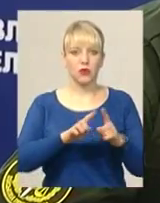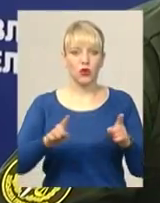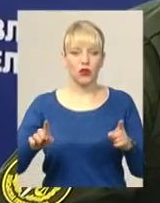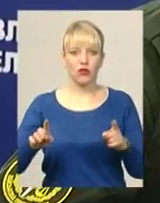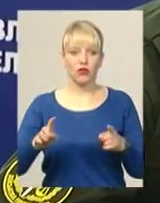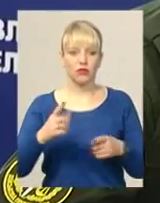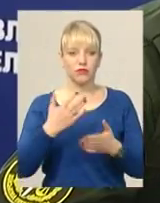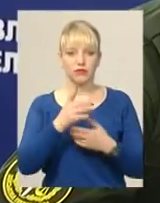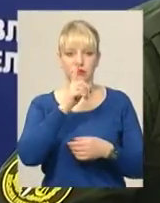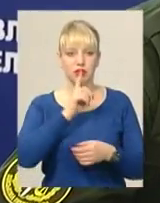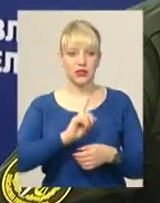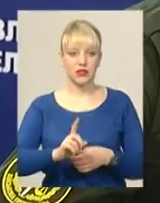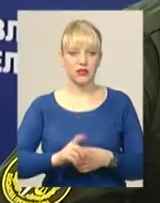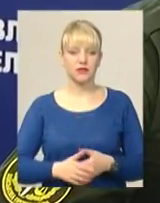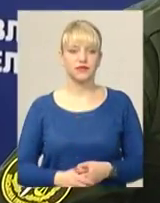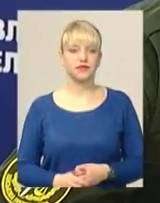близько місяця.